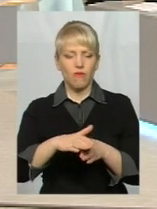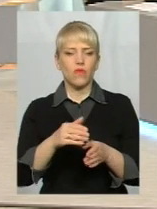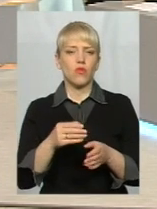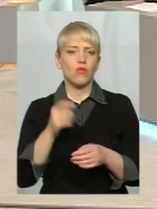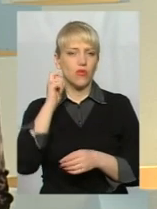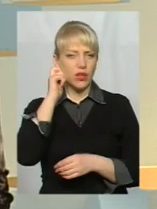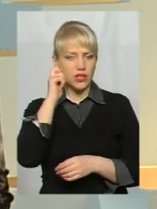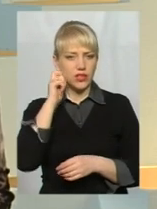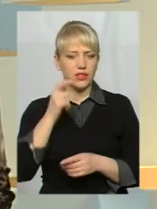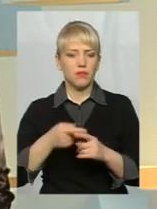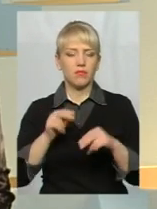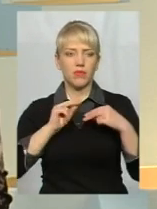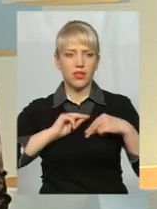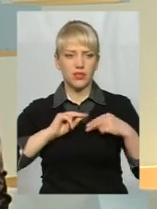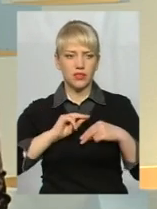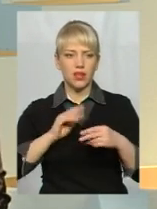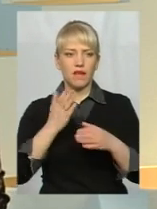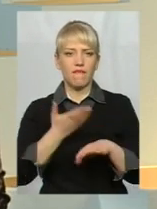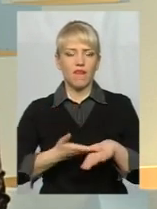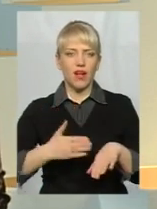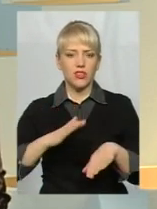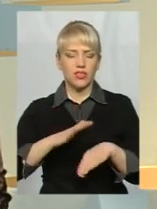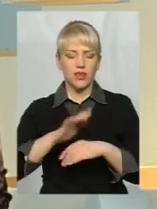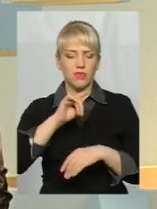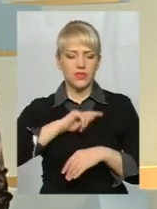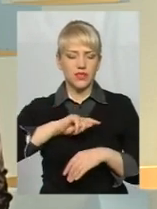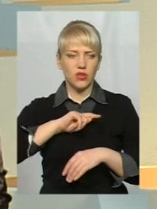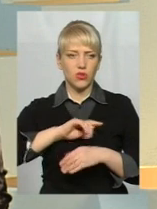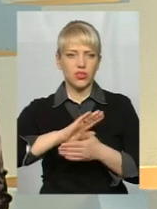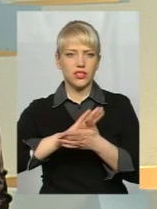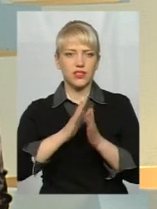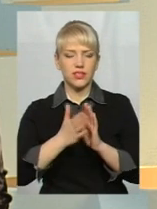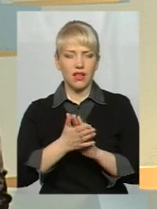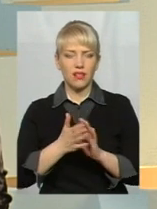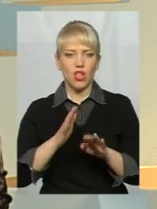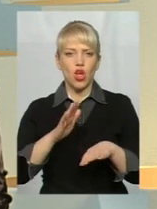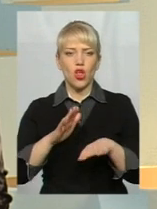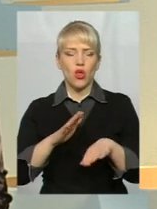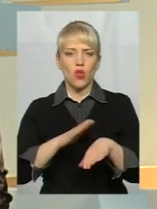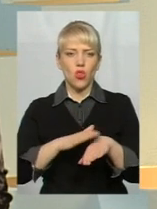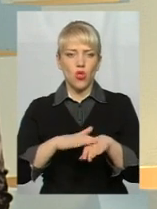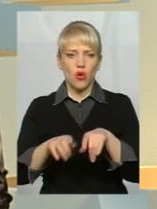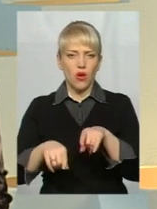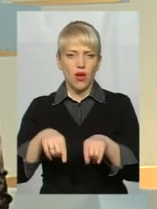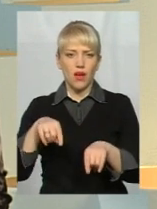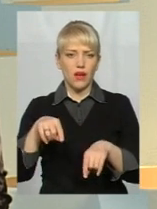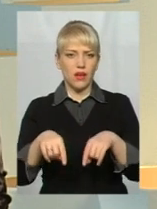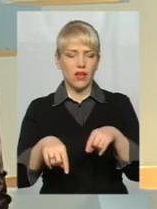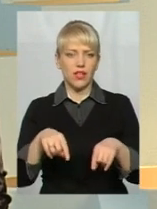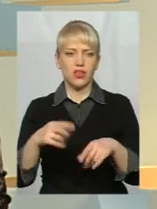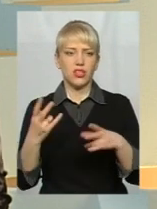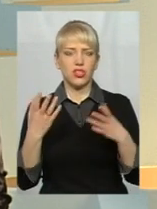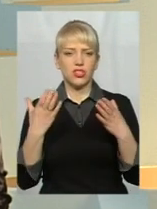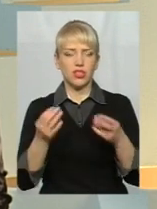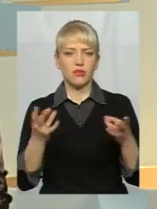батьком. Важкий психологічний стан, тягне ногу. Ну і так, як нам повідомили батьки, ще потрібний рік для